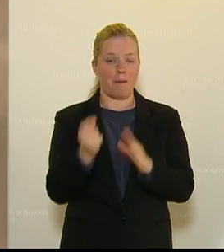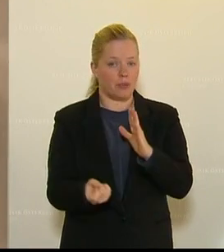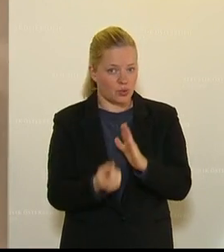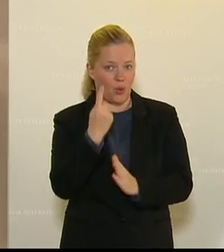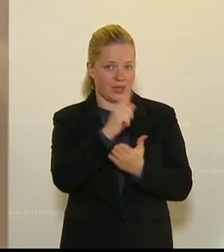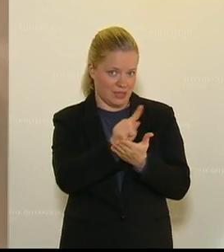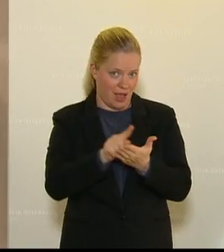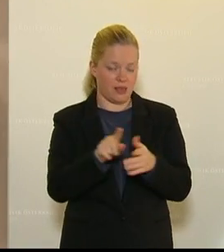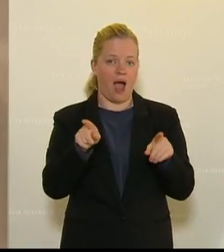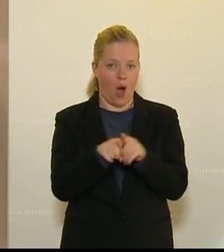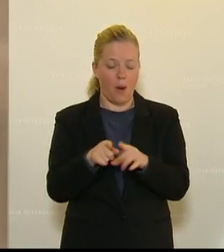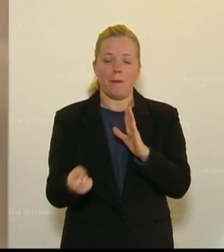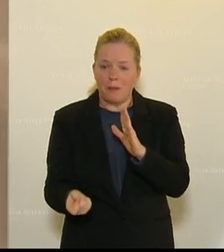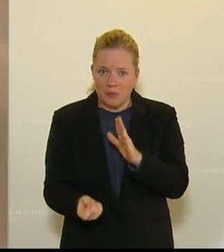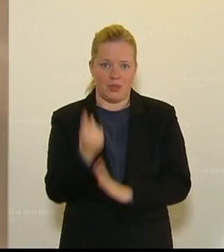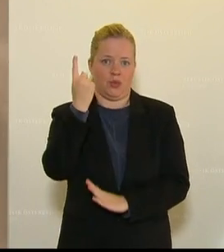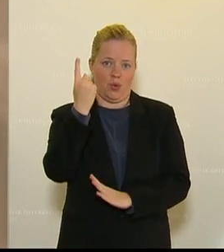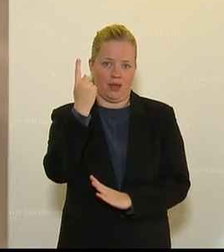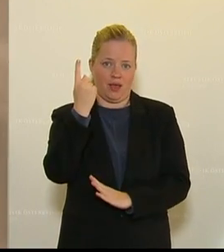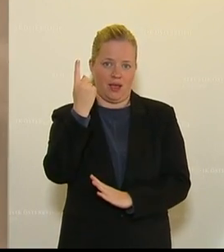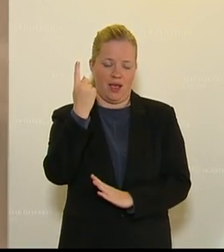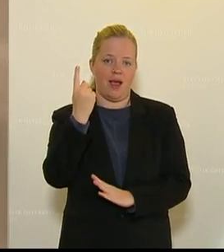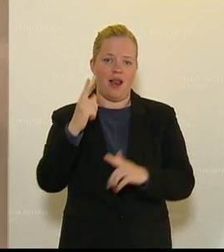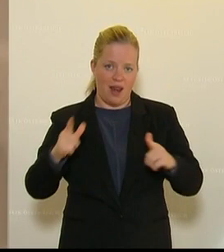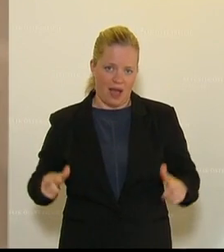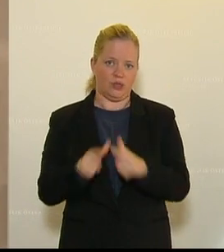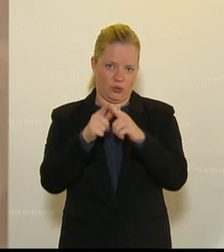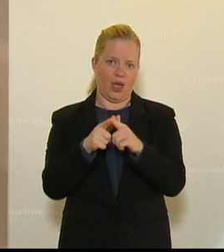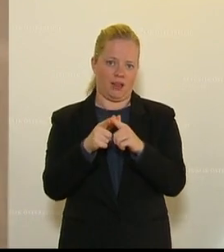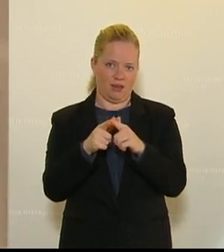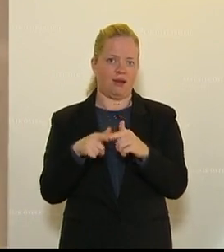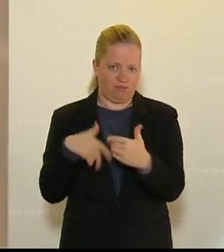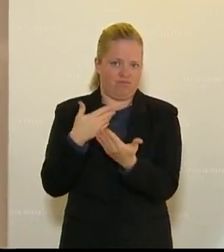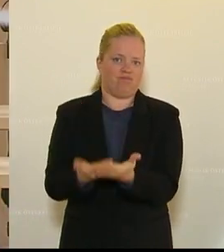bringen auch oft außergewöhnliche Leistungen hervor.